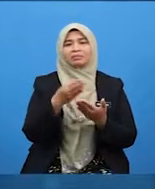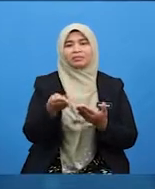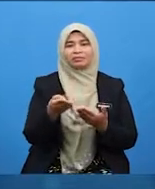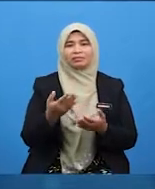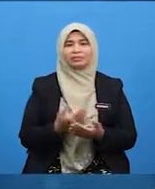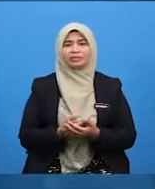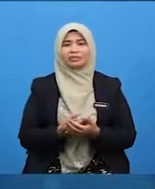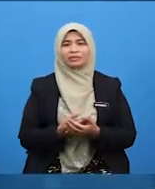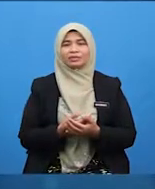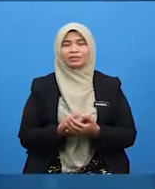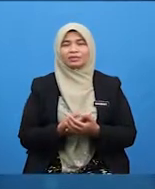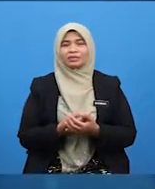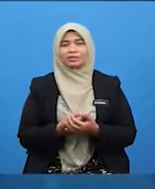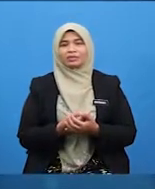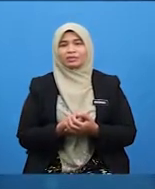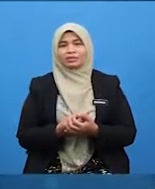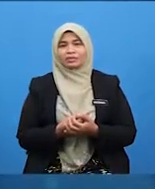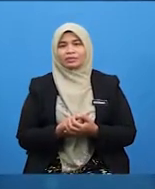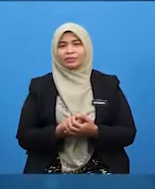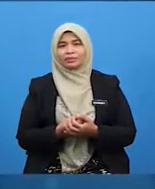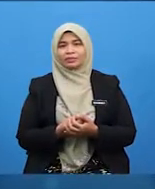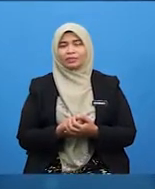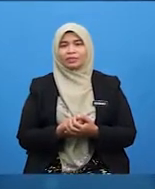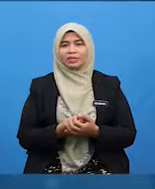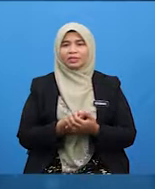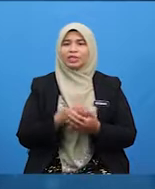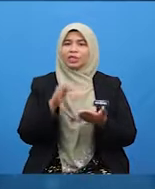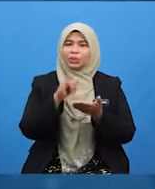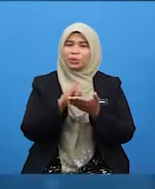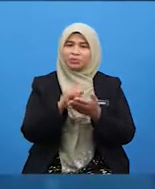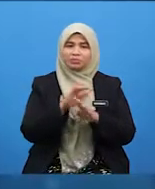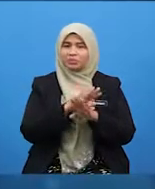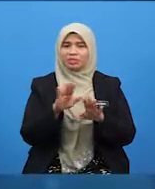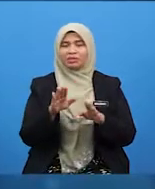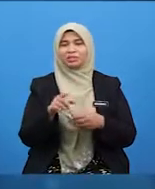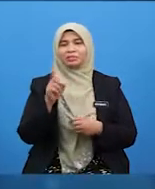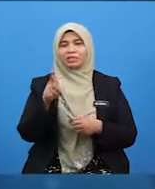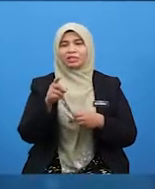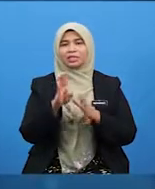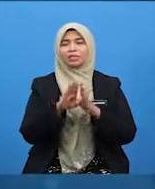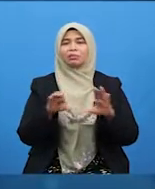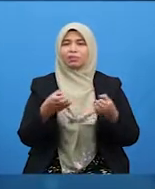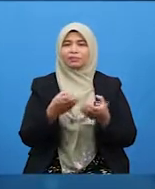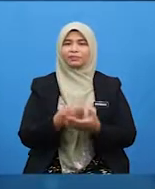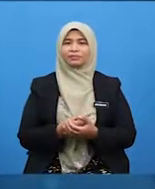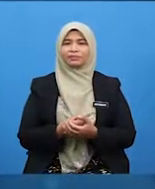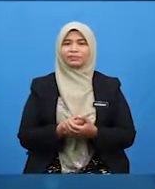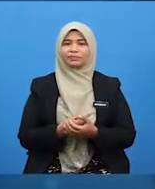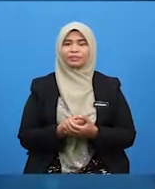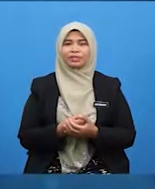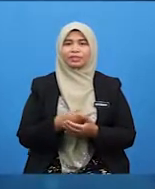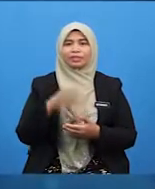beli? Astaghfirullah, itu tidak sepatutnya murid-murid.